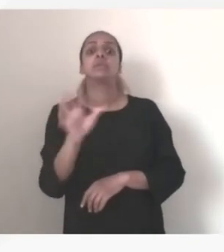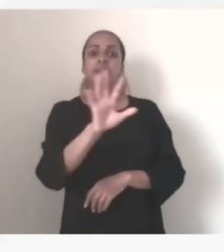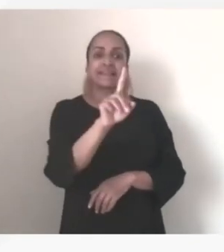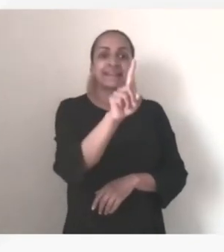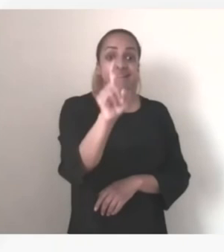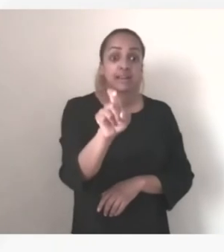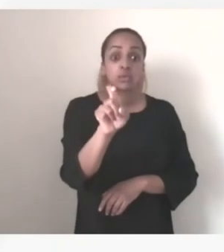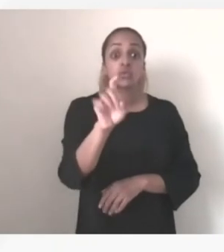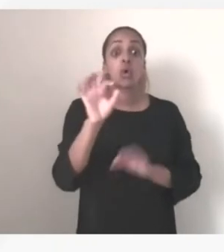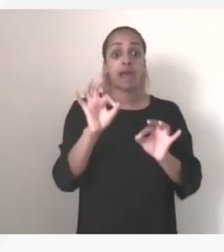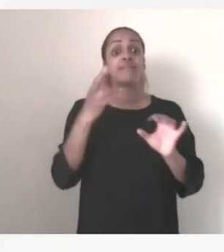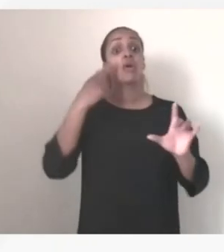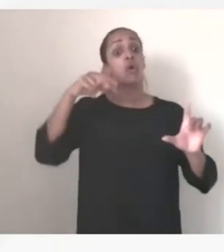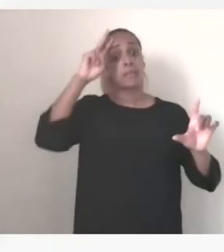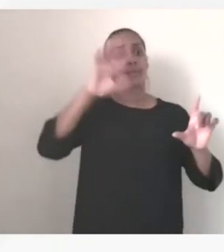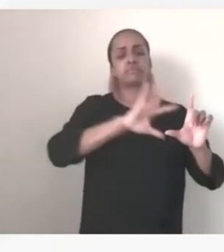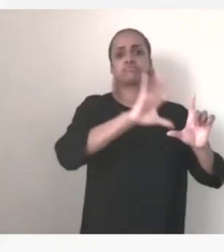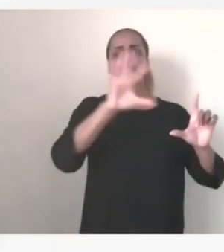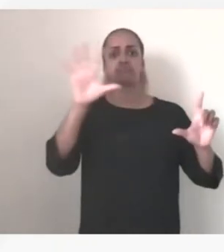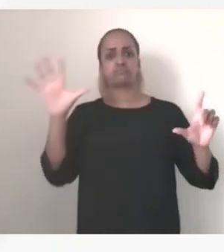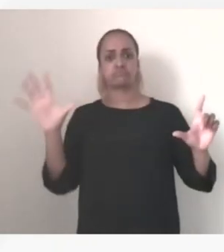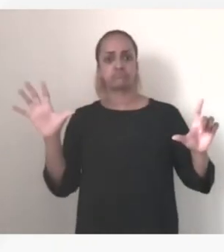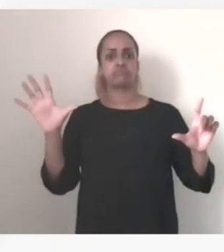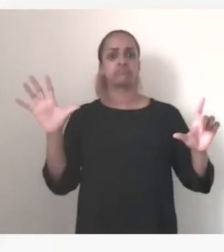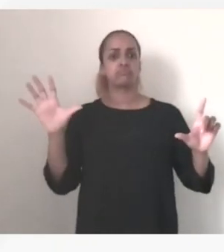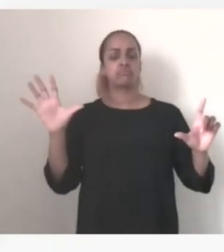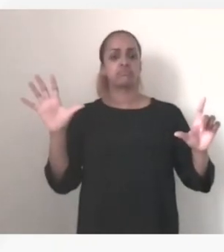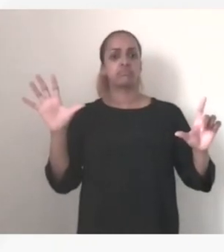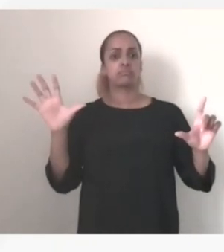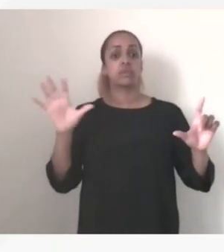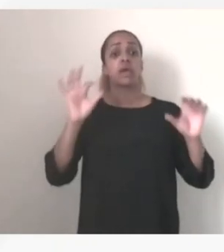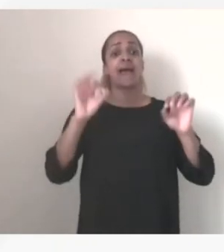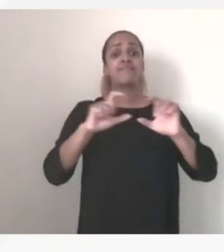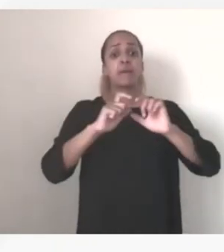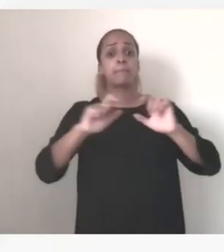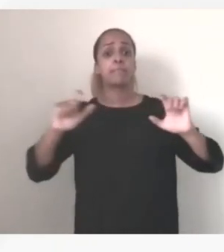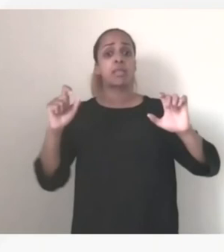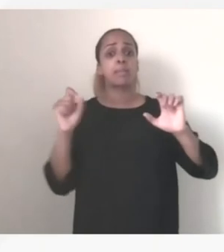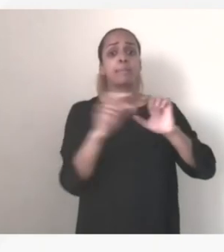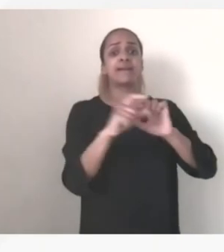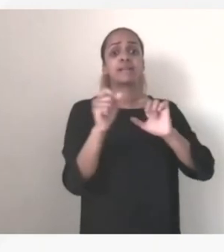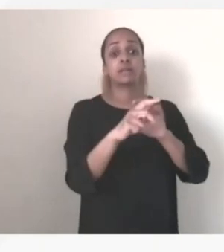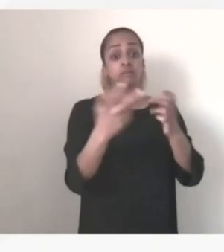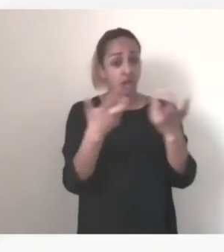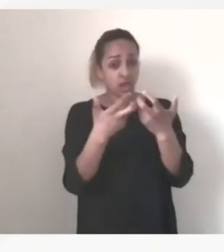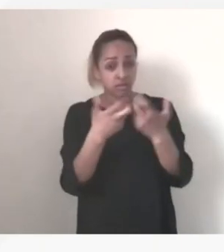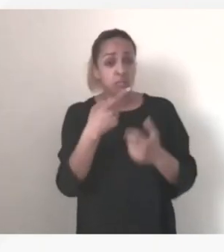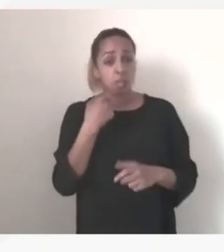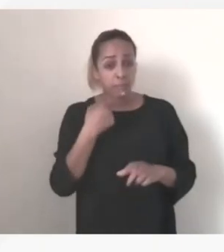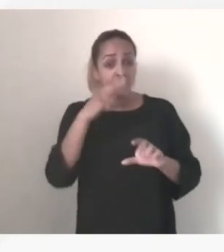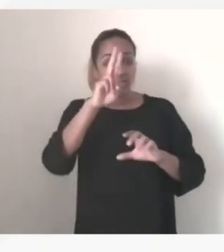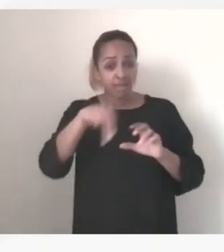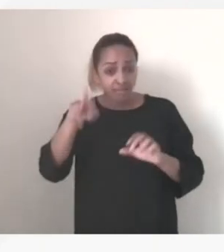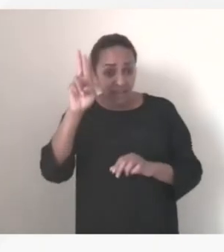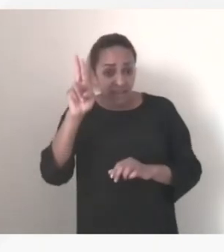contexte européen et elle a précisé sur la bande passante est-ce qu'on parle de Netflix et quelle réduction a été demandée